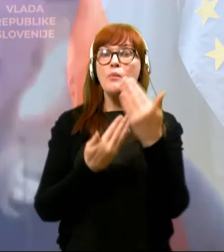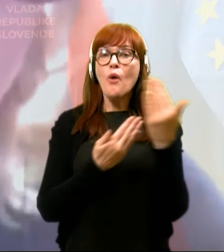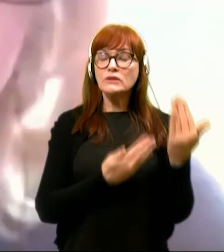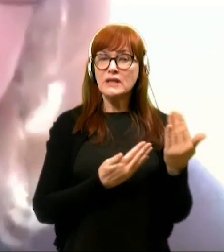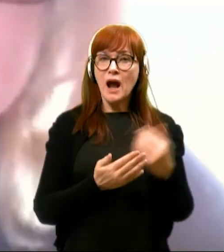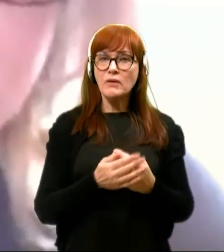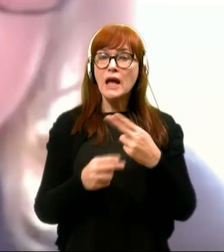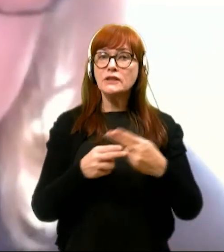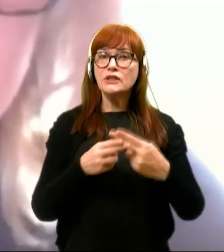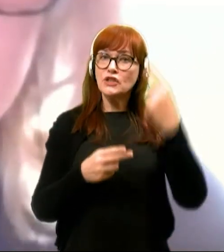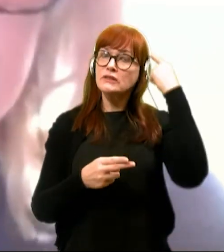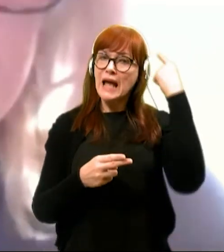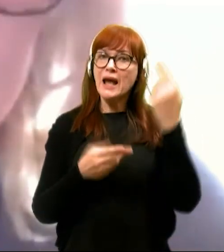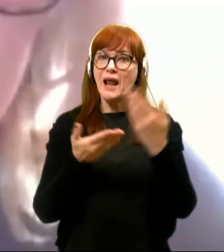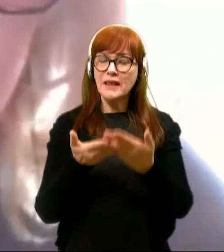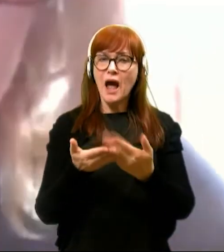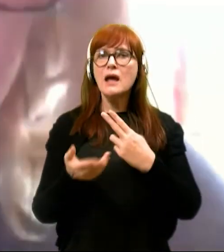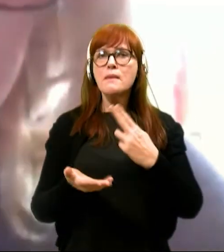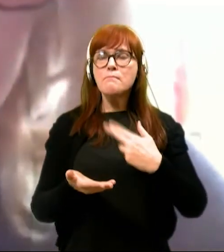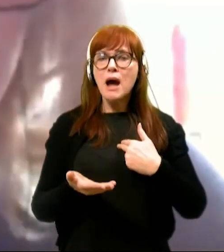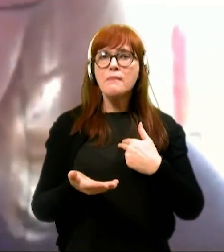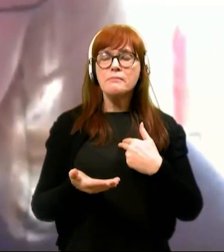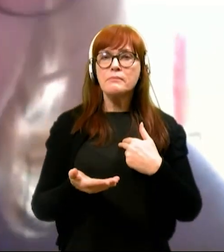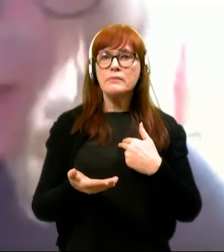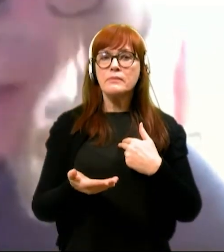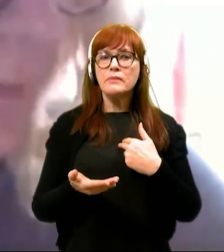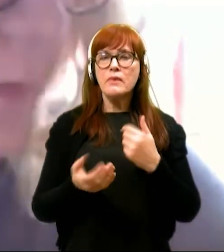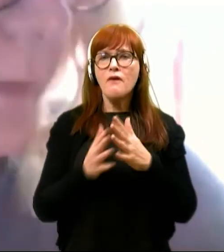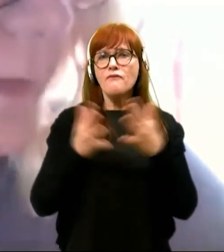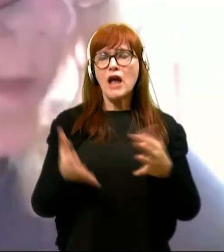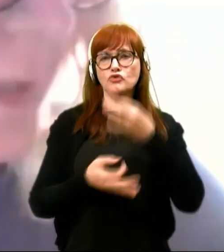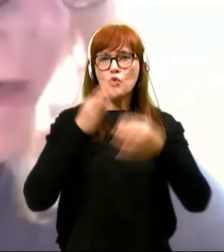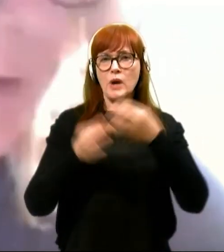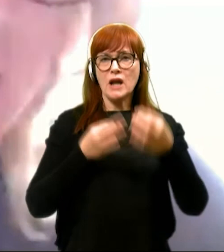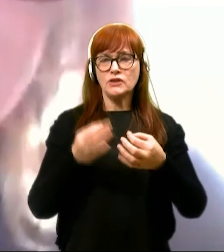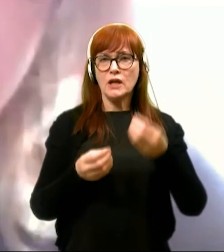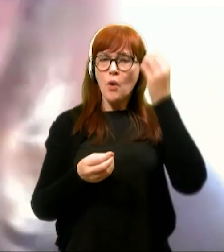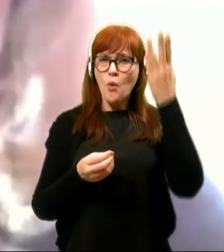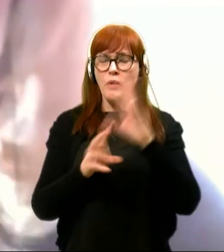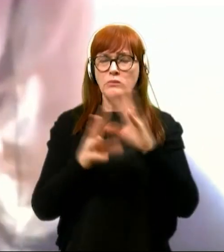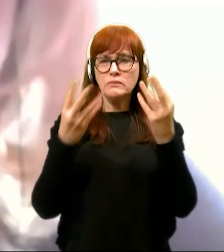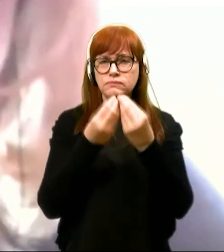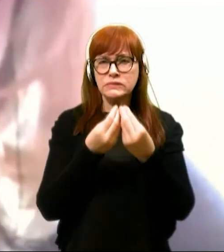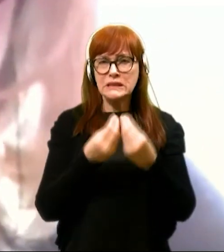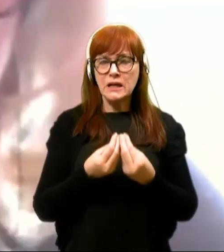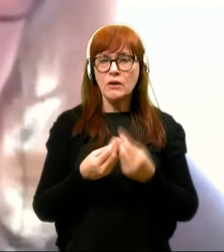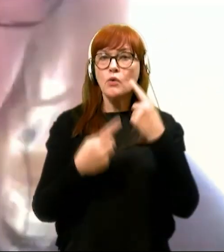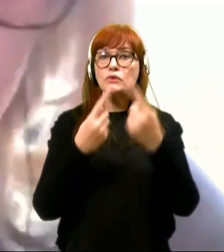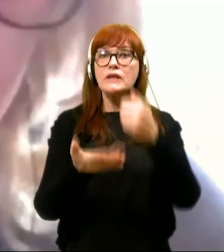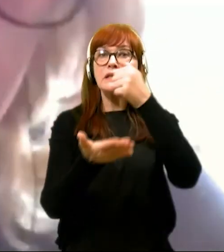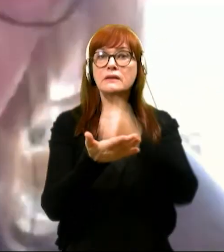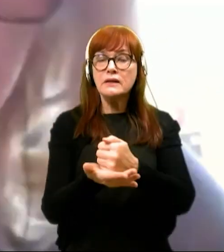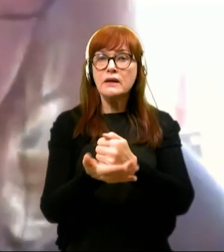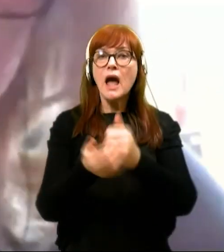državni sekretar, jaz bi pa imela eno oziroma malo več vprašanj, pa upam, da mislim s tem na vse. Kar se tiče registriranih